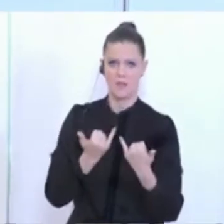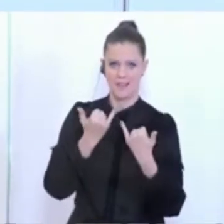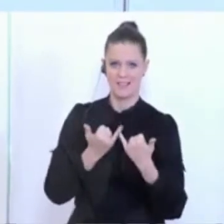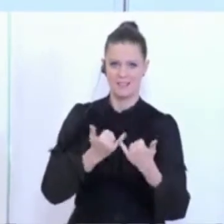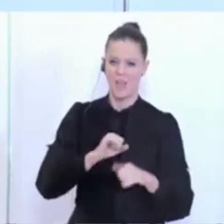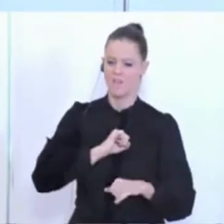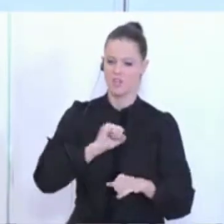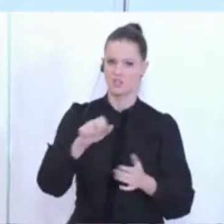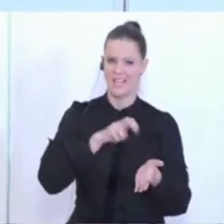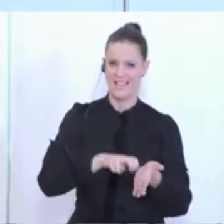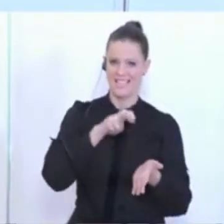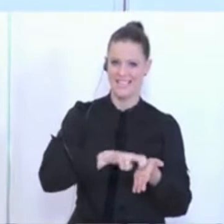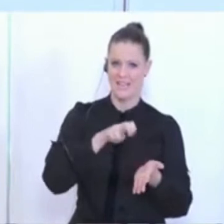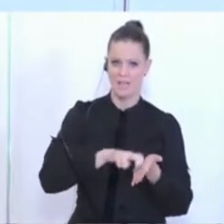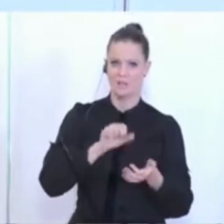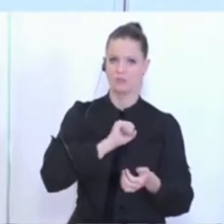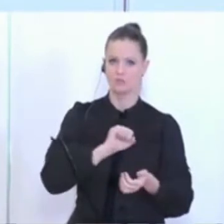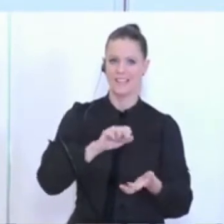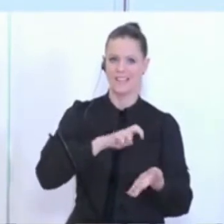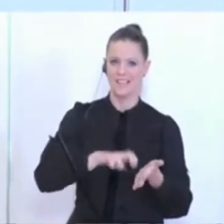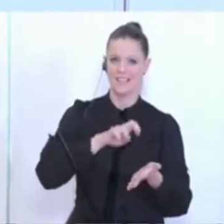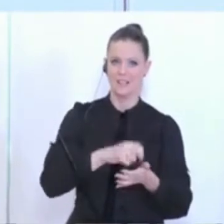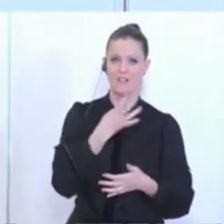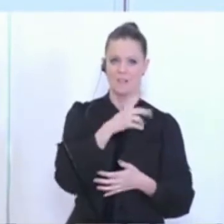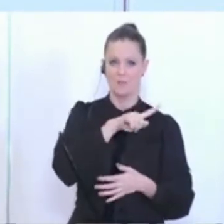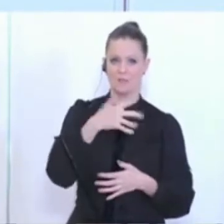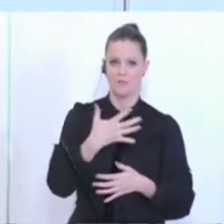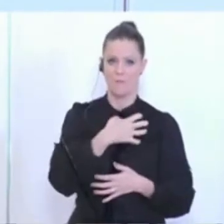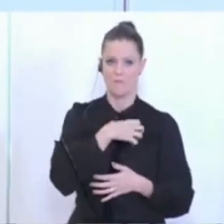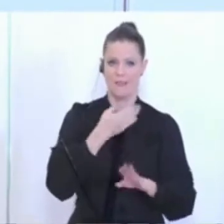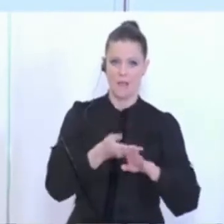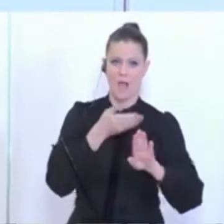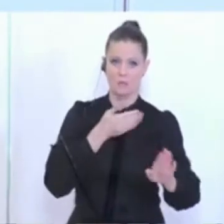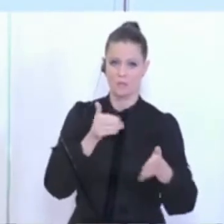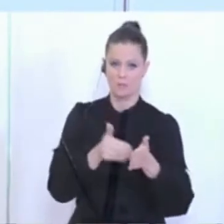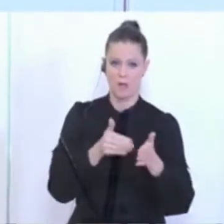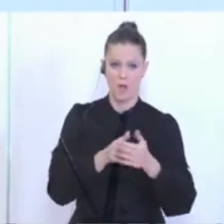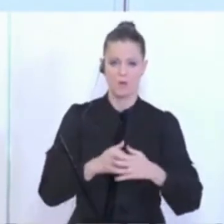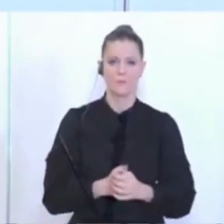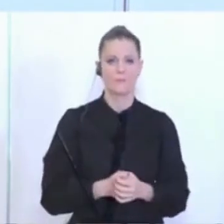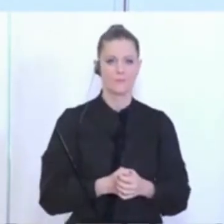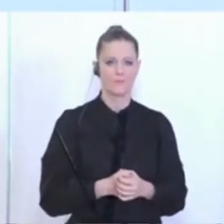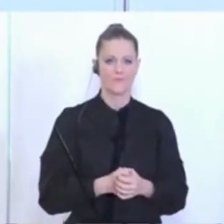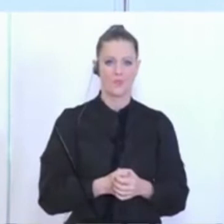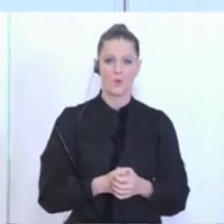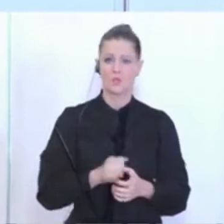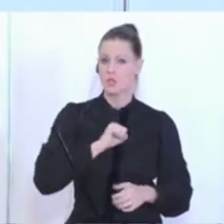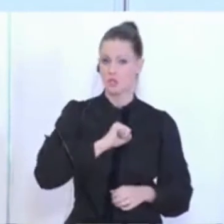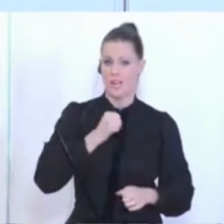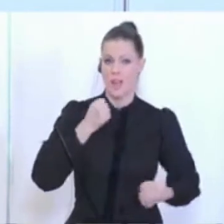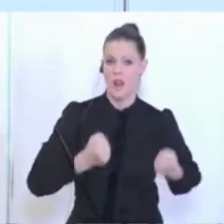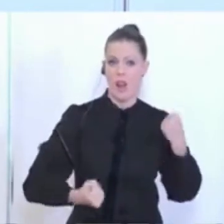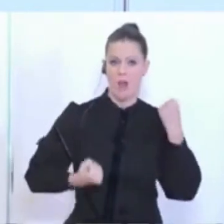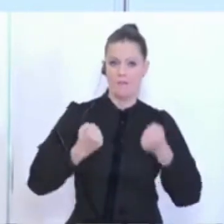schnell gehen, bei schnell gehen auf vier bis fünf Meter kommen würden und bei schnell laufen